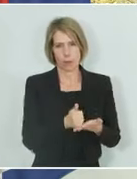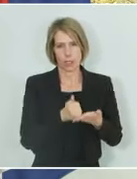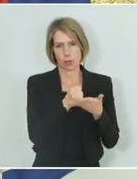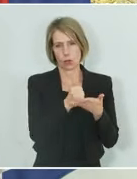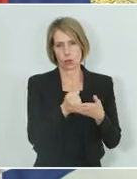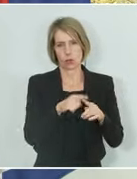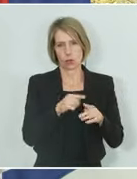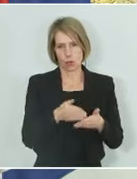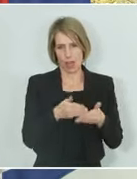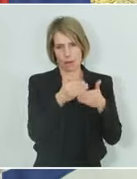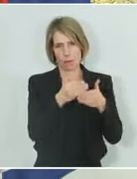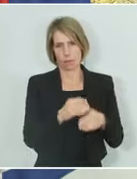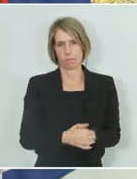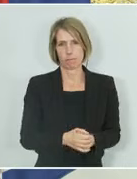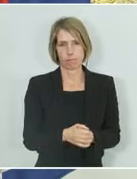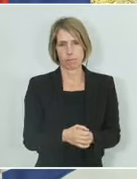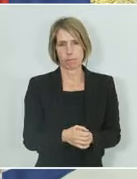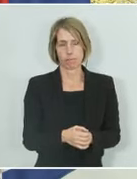Ich glaube, dass es wichtig ist,